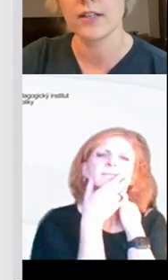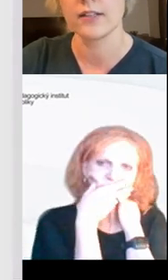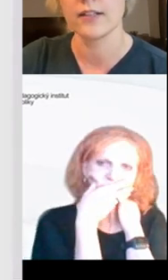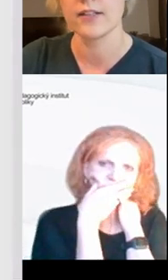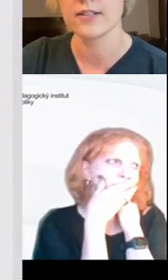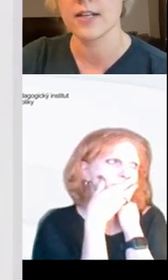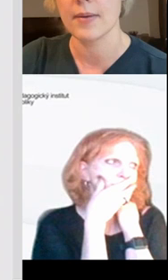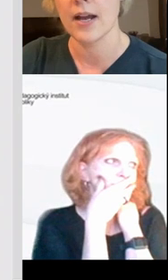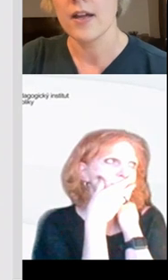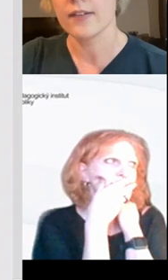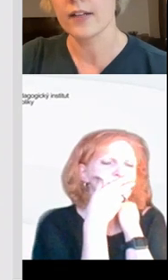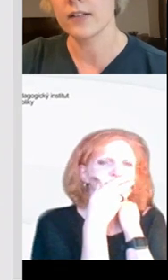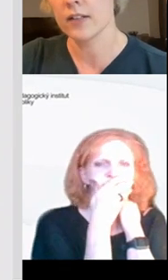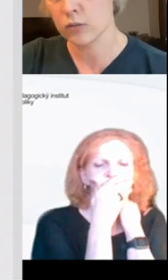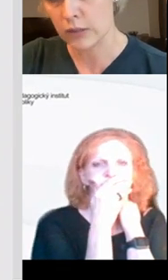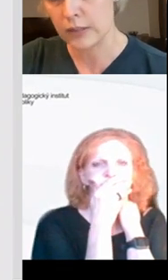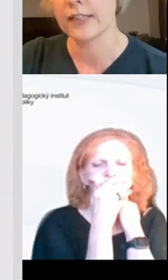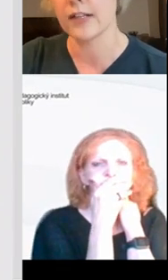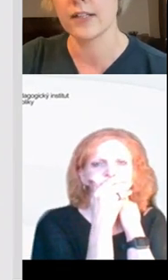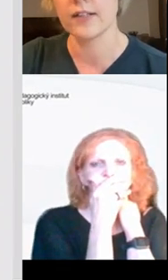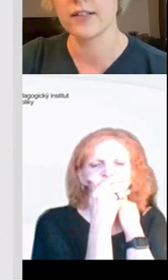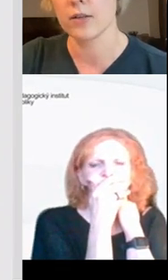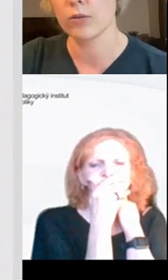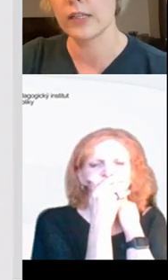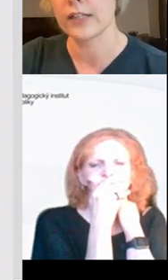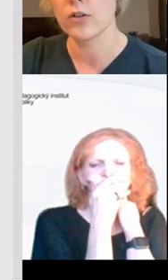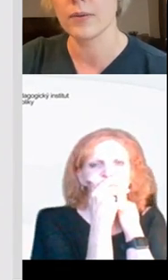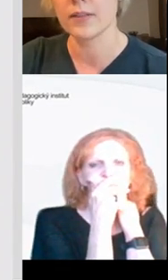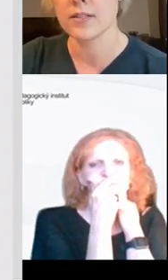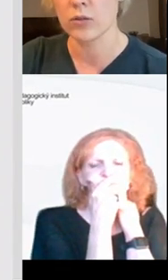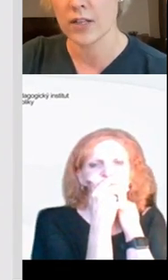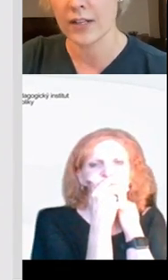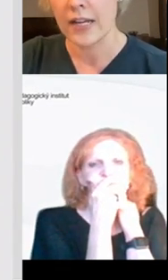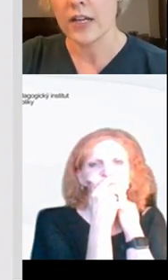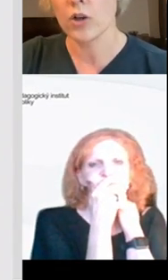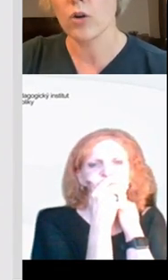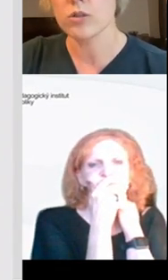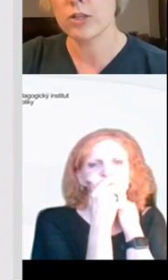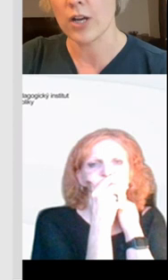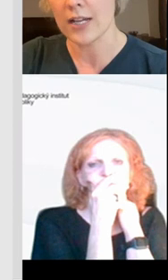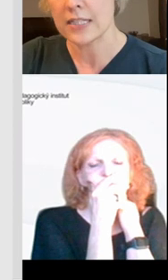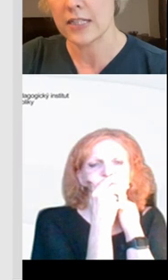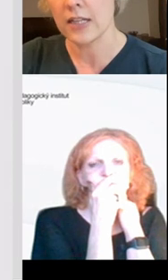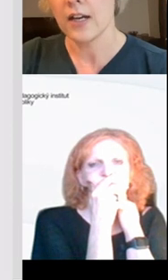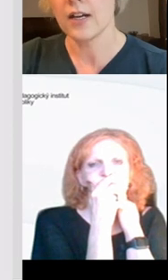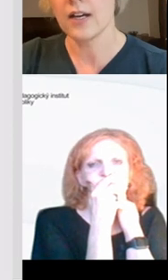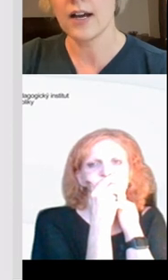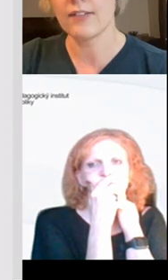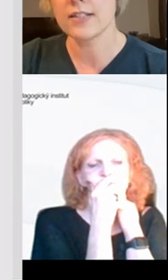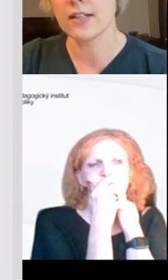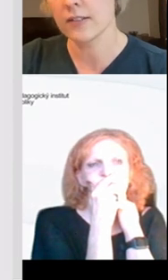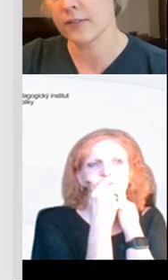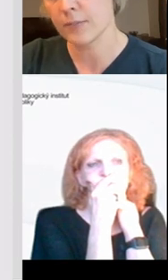vlastně digitální inteligence znamená, tak tu digitální inteligenci a tu digitální kompetenci rozdělili do osmi částí